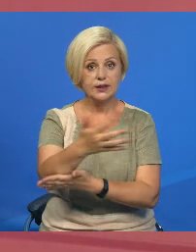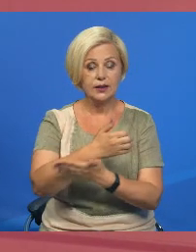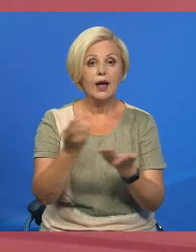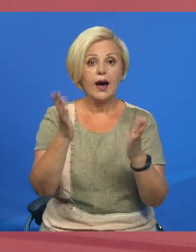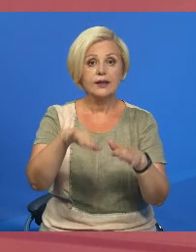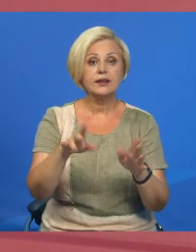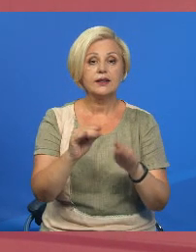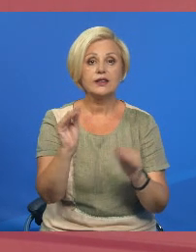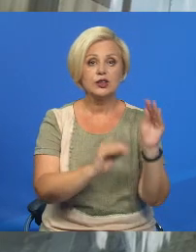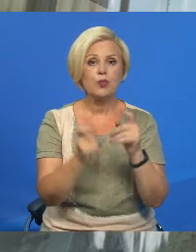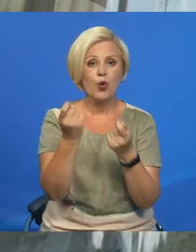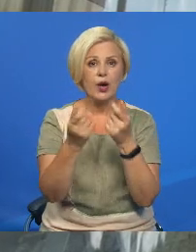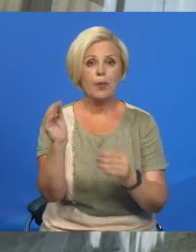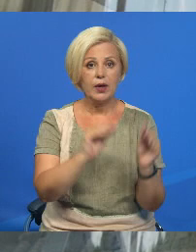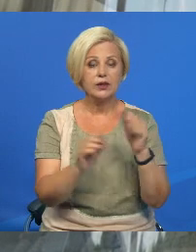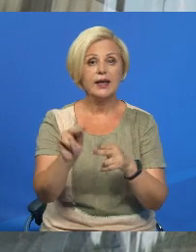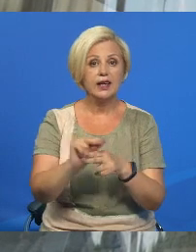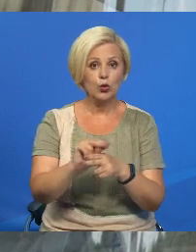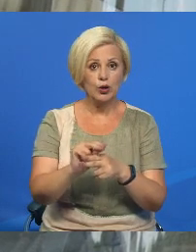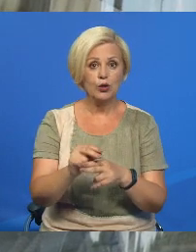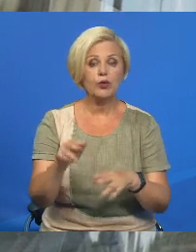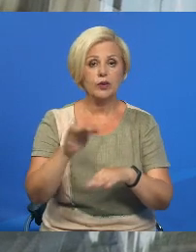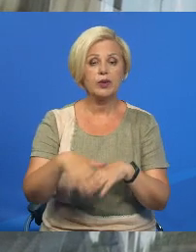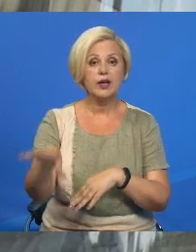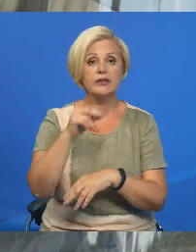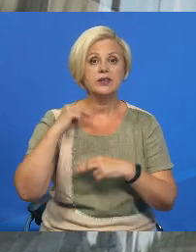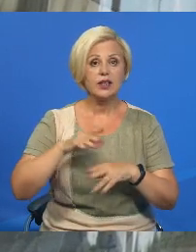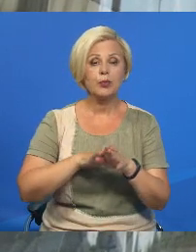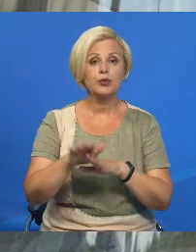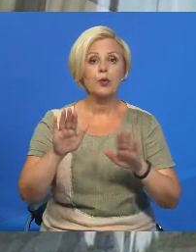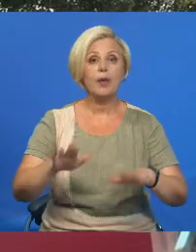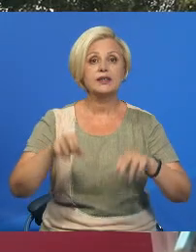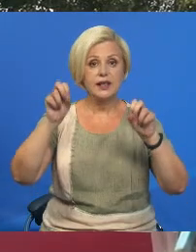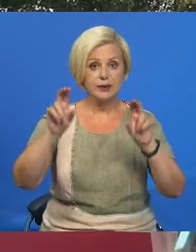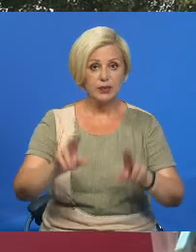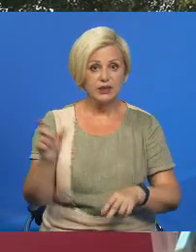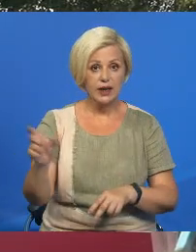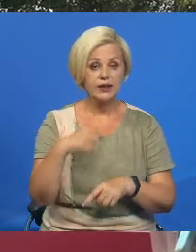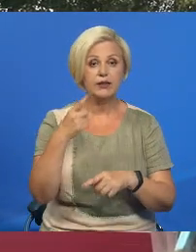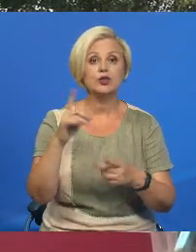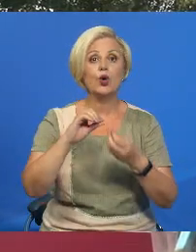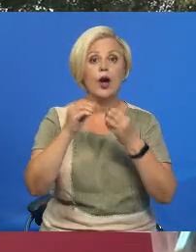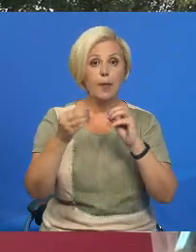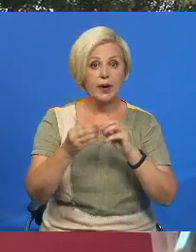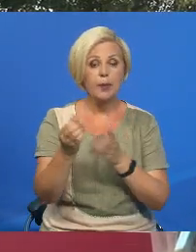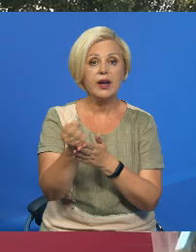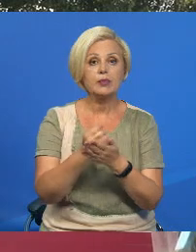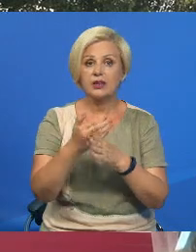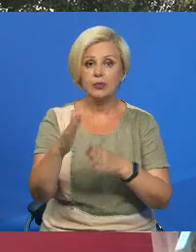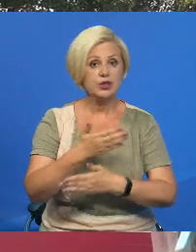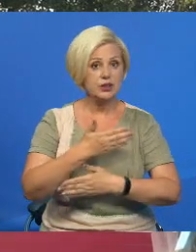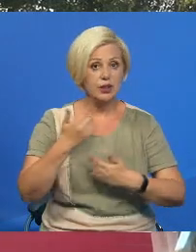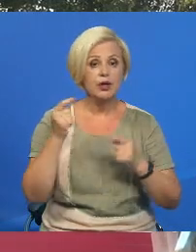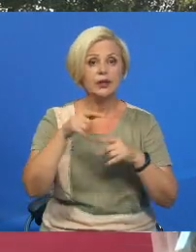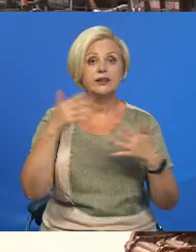засталася сборка дробных узлов и регулировка. Практично все работы выполняют мясовые специалисты. Кажут, что проблем с запасными деталями нема.